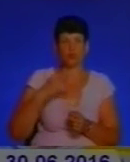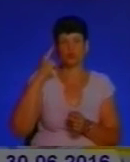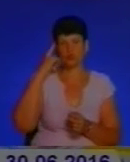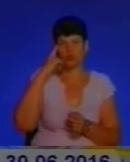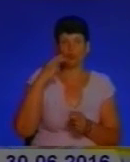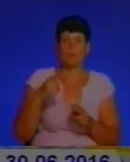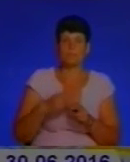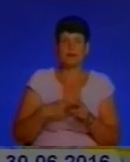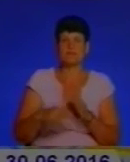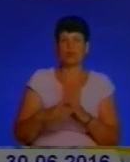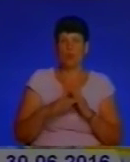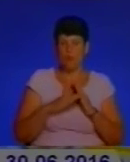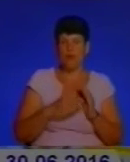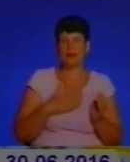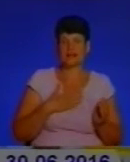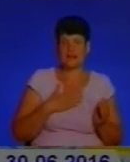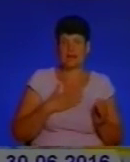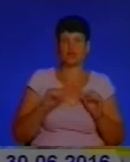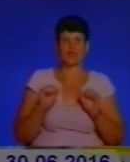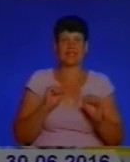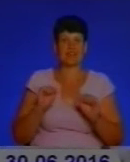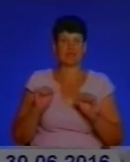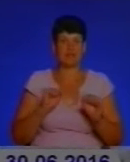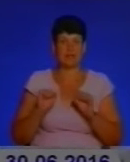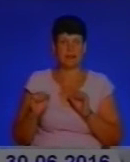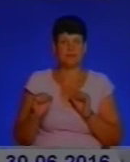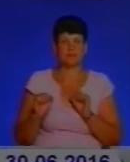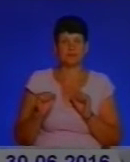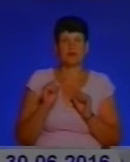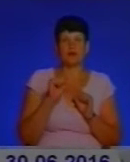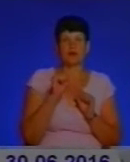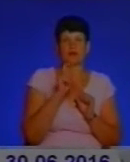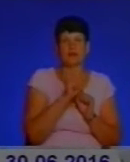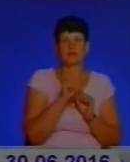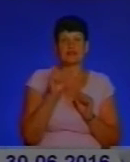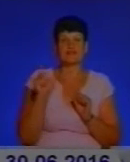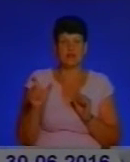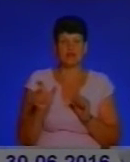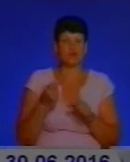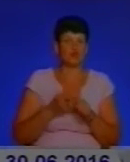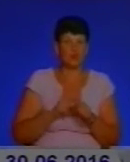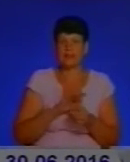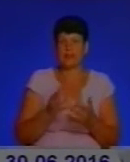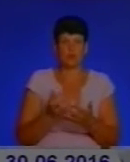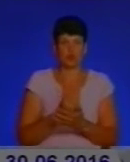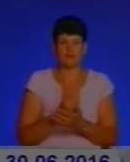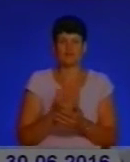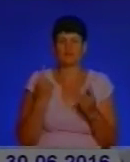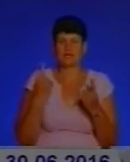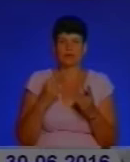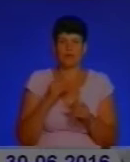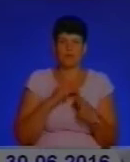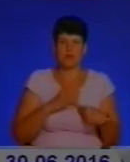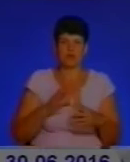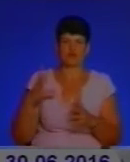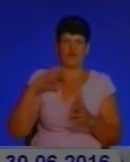допомоги нашого керівника, Макара Грею Стаховича, цього би не вийшло. Він дуже велику працу вклав в нас